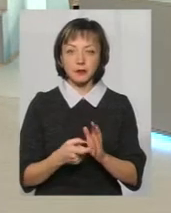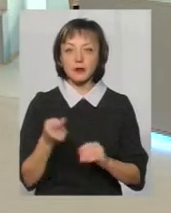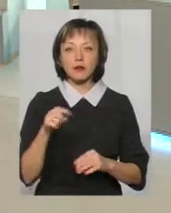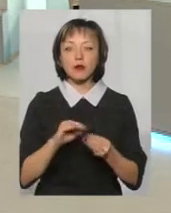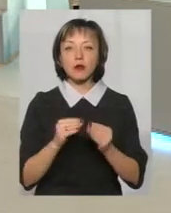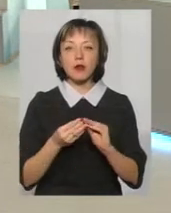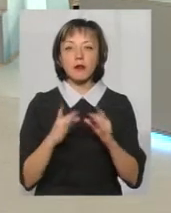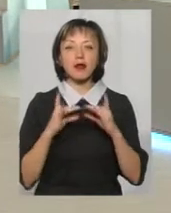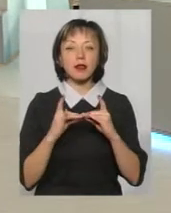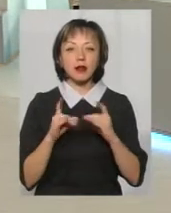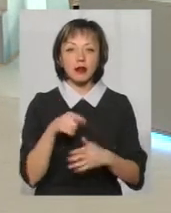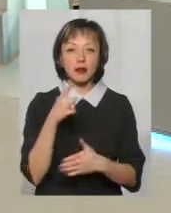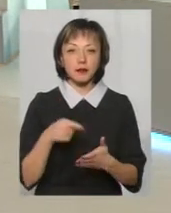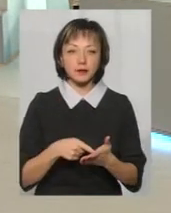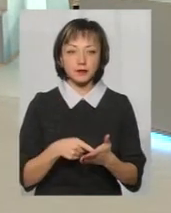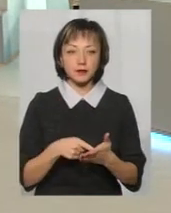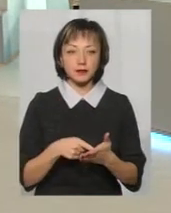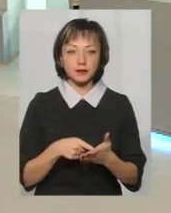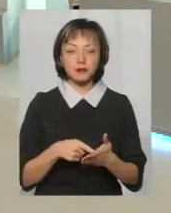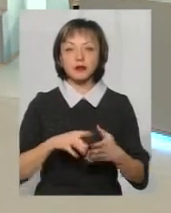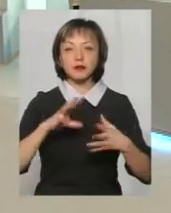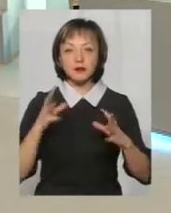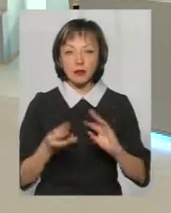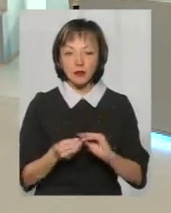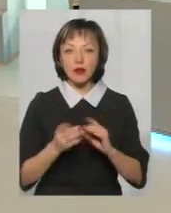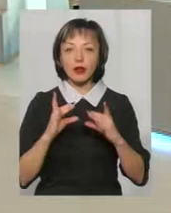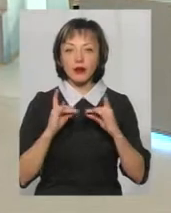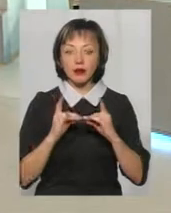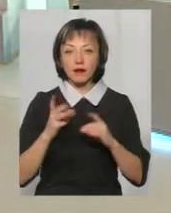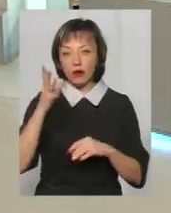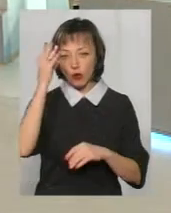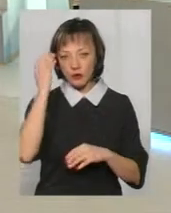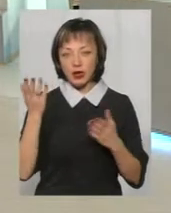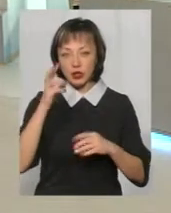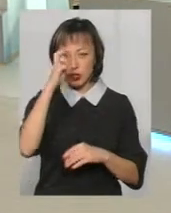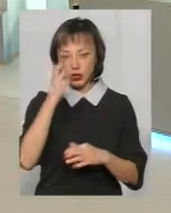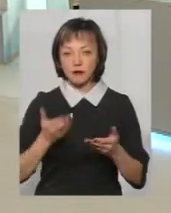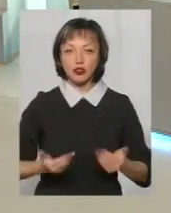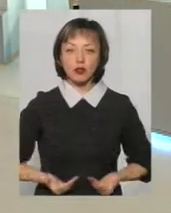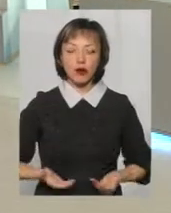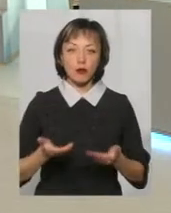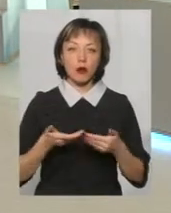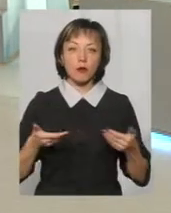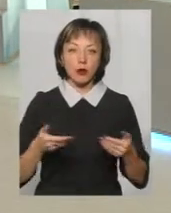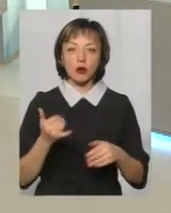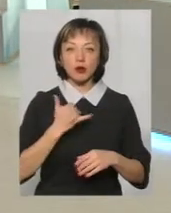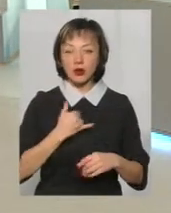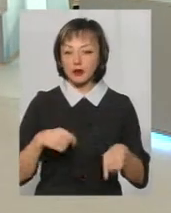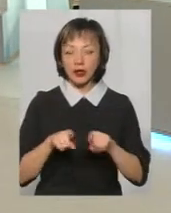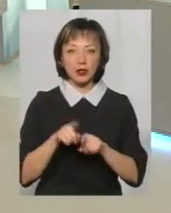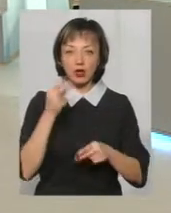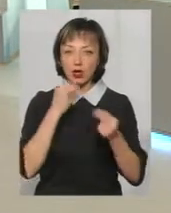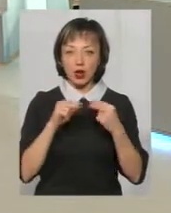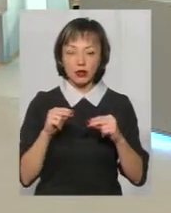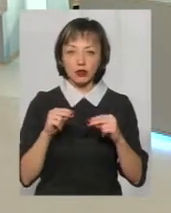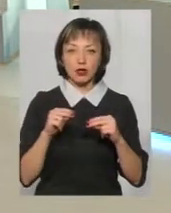проблема інтернатів? Загалом інтернати, враховуючи то, в якій державі ми живемо, що в нас все-таки не найкращий,